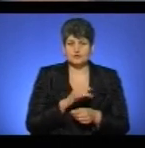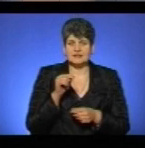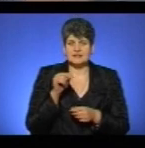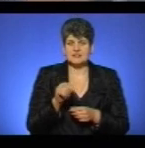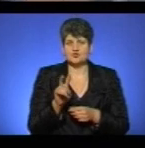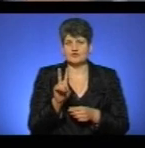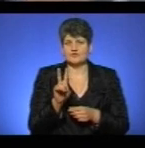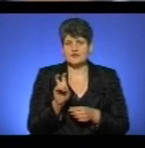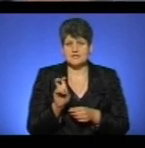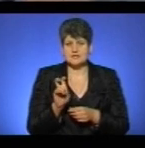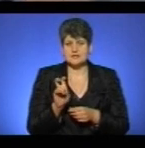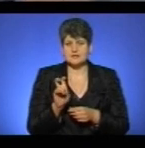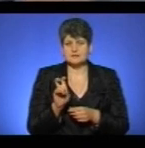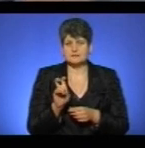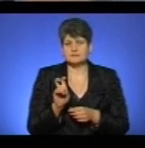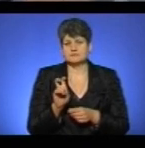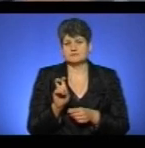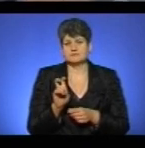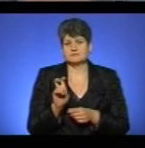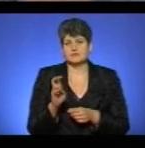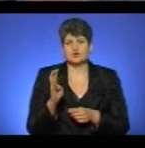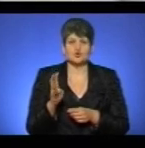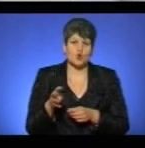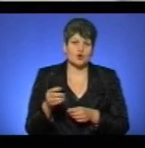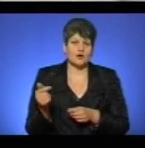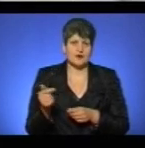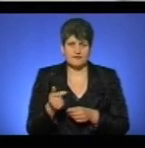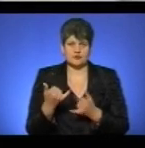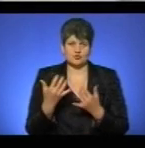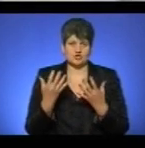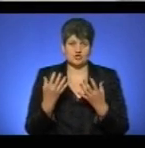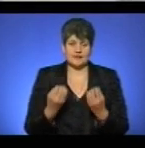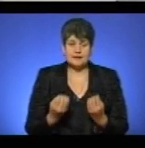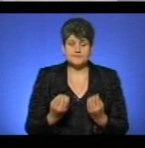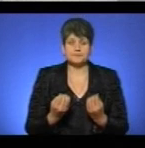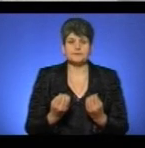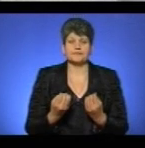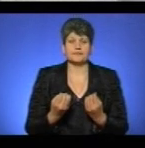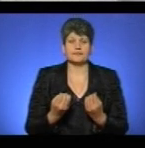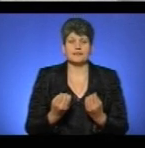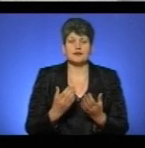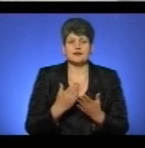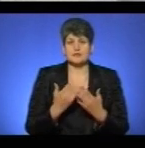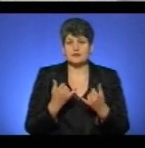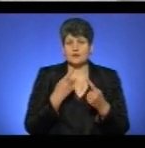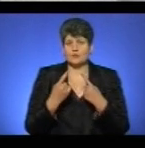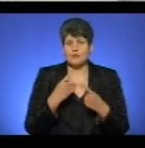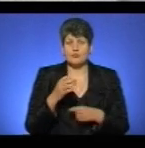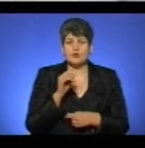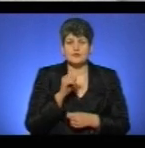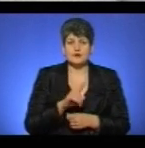1240 гривень. На сьогоднішній ведеться мова про те, що